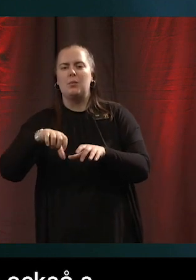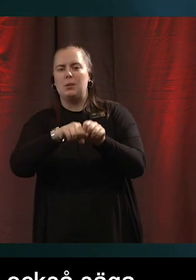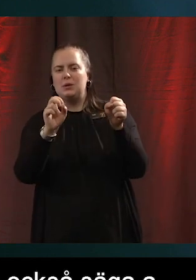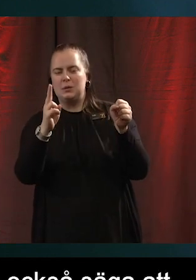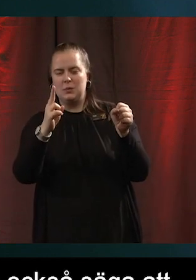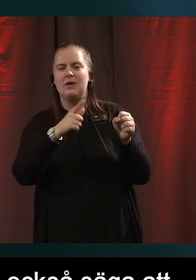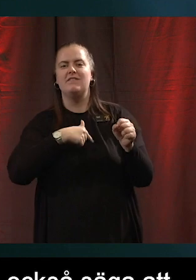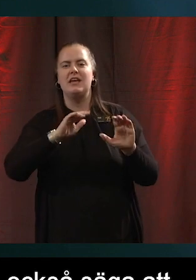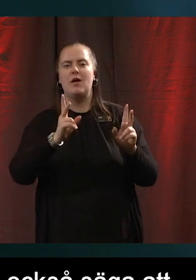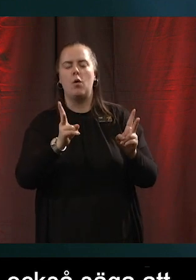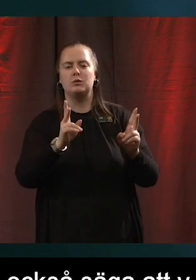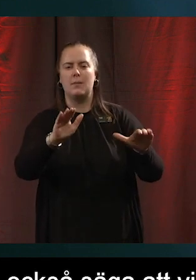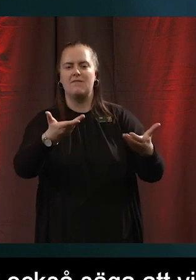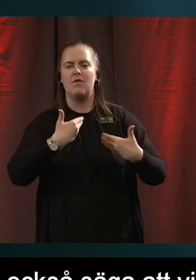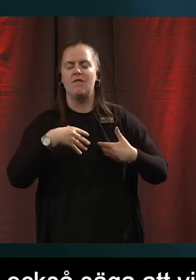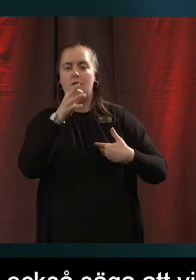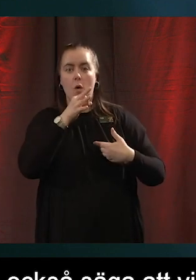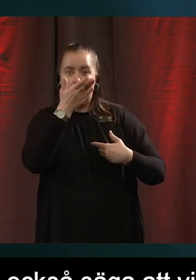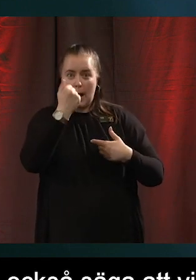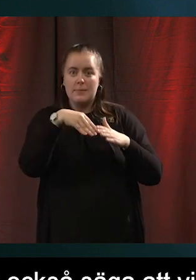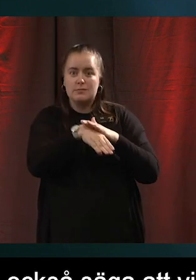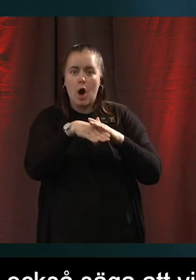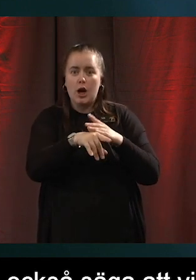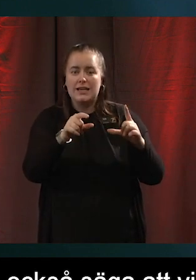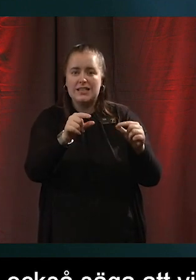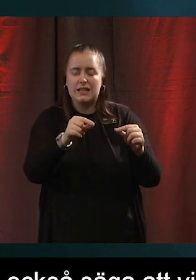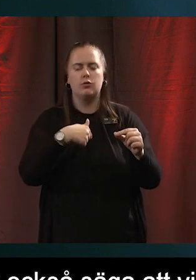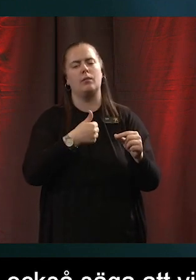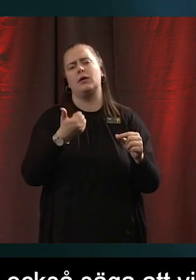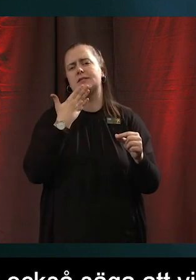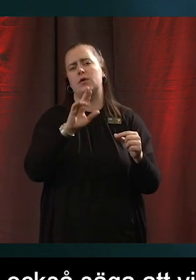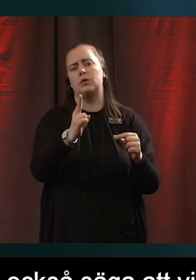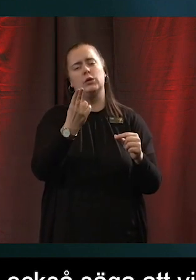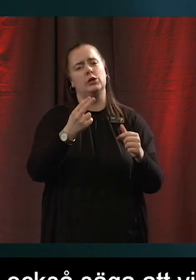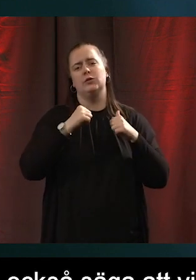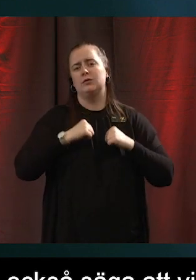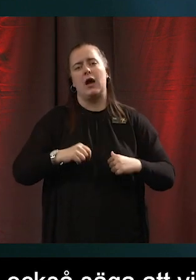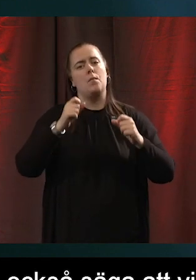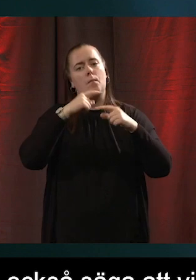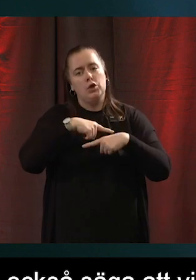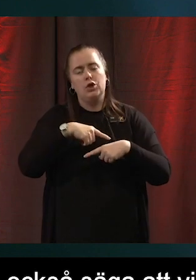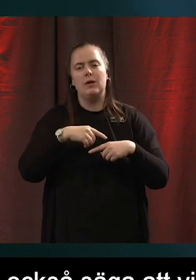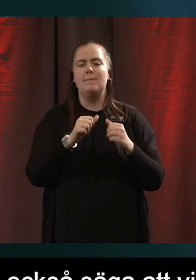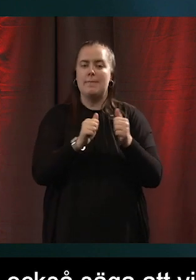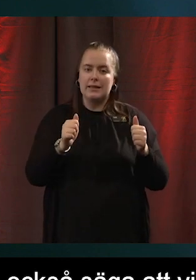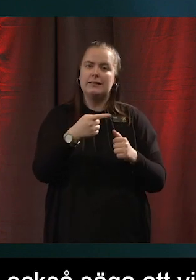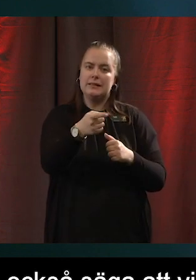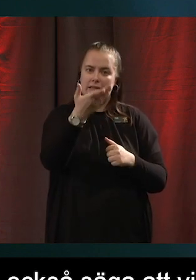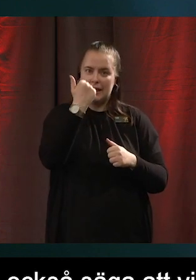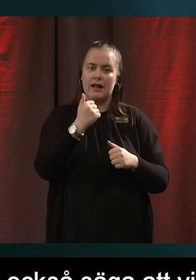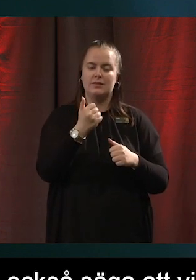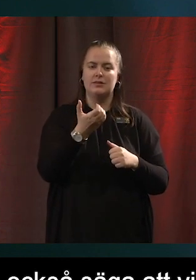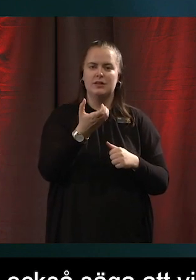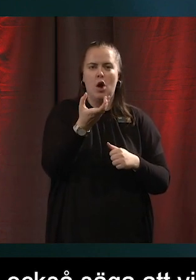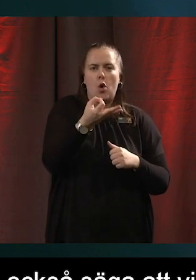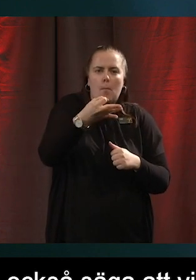att du har fått frågor om man kan spara chatten. det kommer tyvärr inte vara möjligt att göra det på admin-nivå här. Men man kan ju copy-pasta lite snabbt här och bara